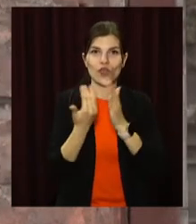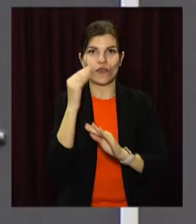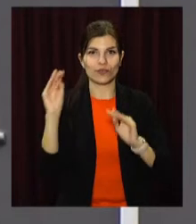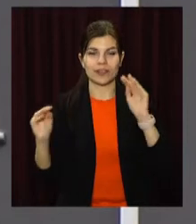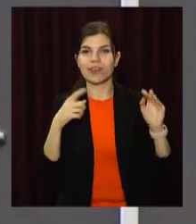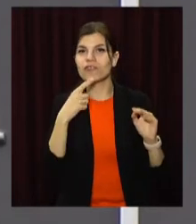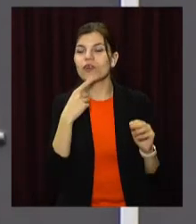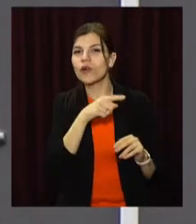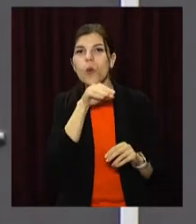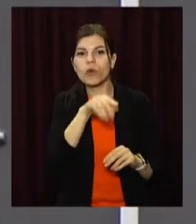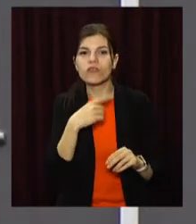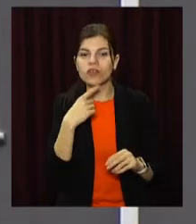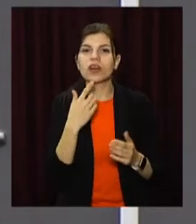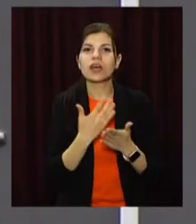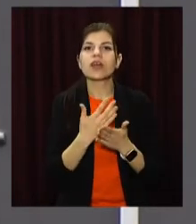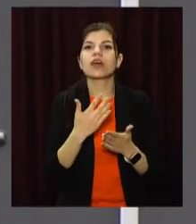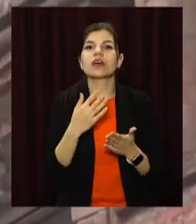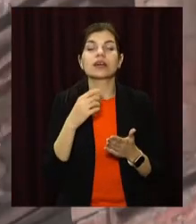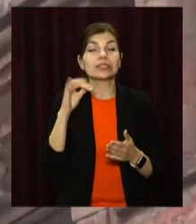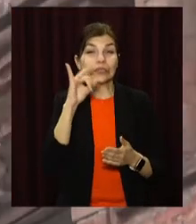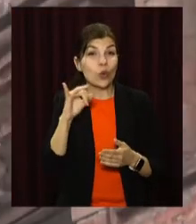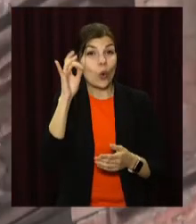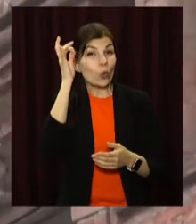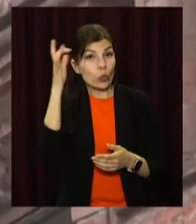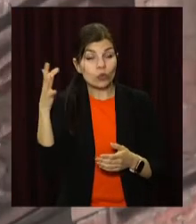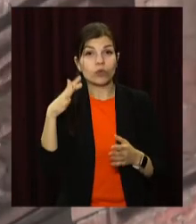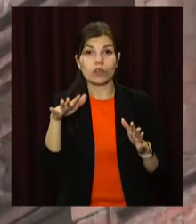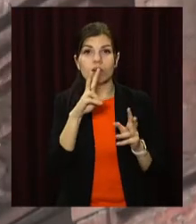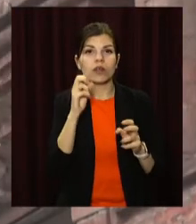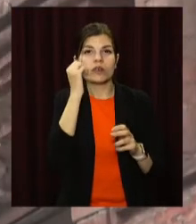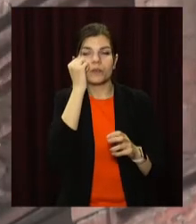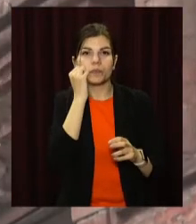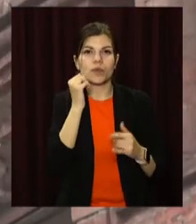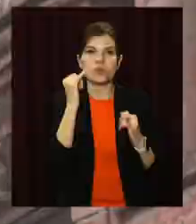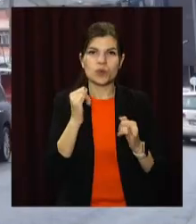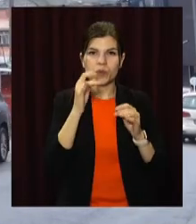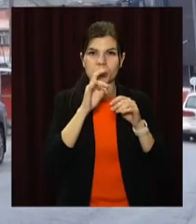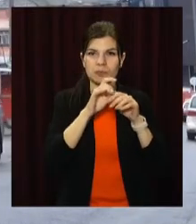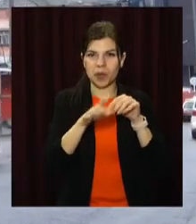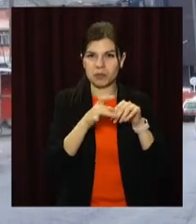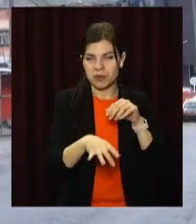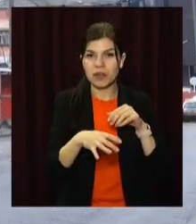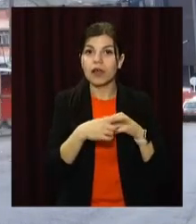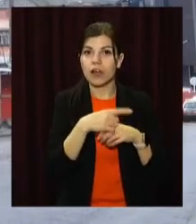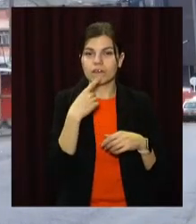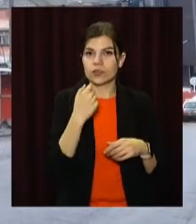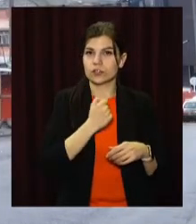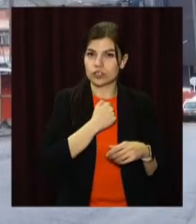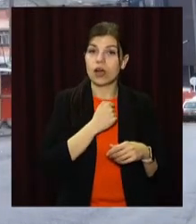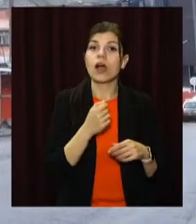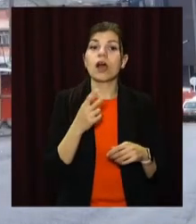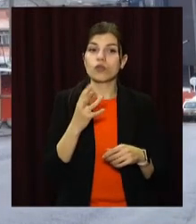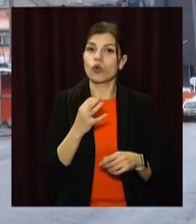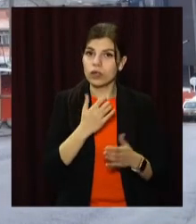додають фахівці, поганий стан історико-культурного об'єкту не може стати причиною не взяти його на облік. Випадки, коли